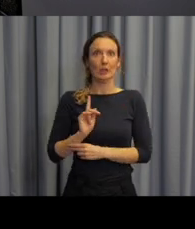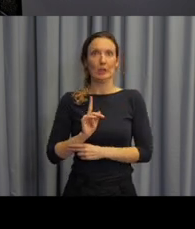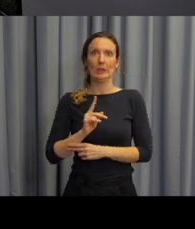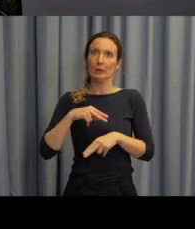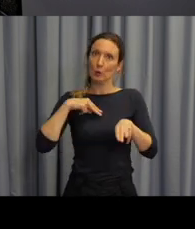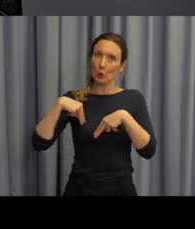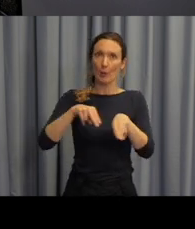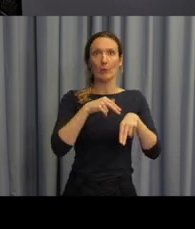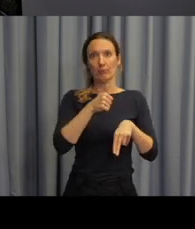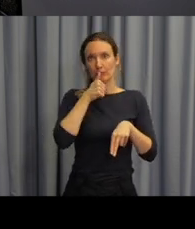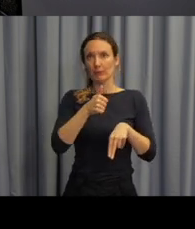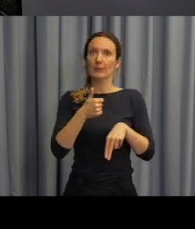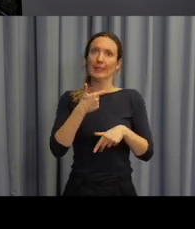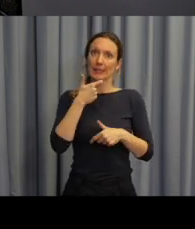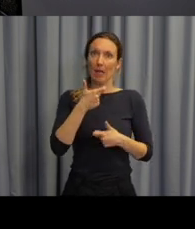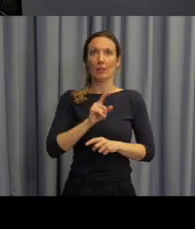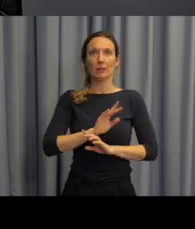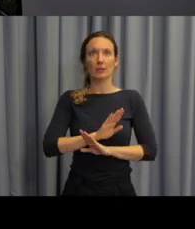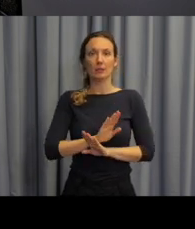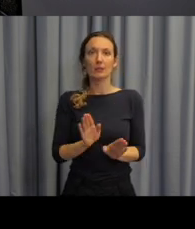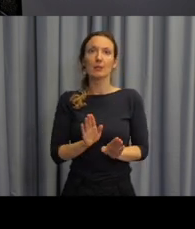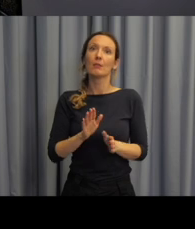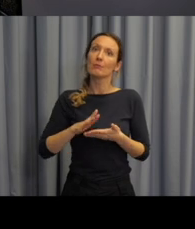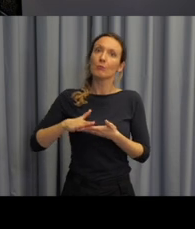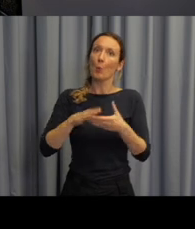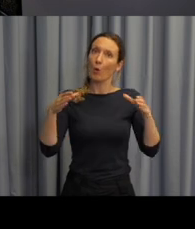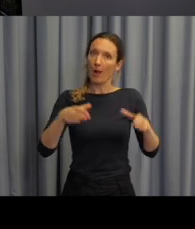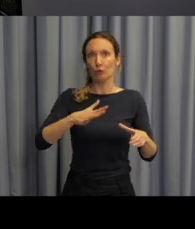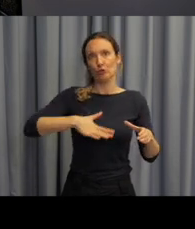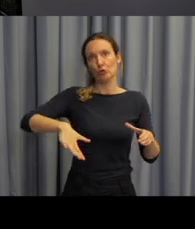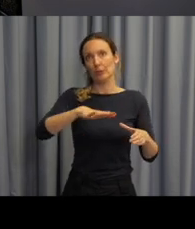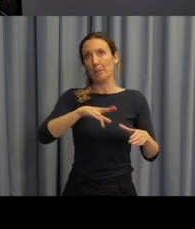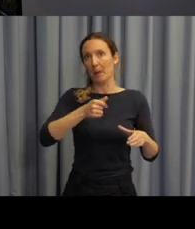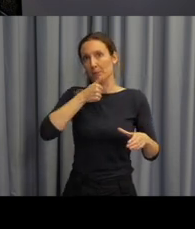vždycky stejným jazykem a vycházíme z toho společného základu.